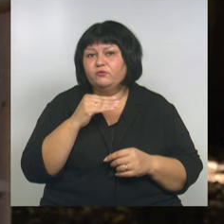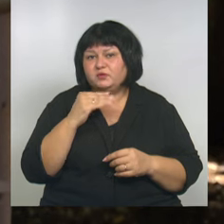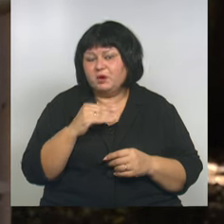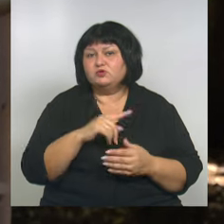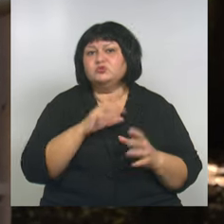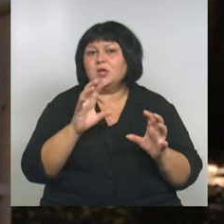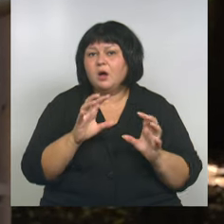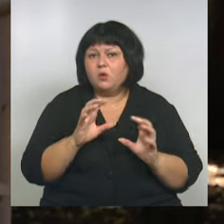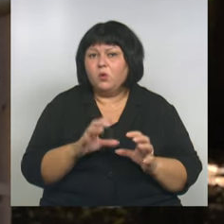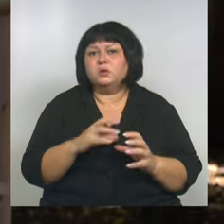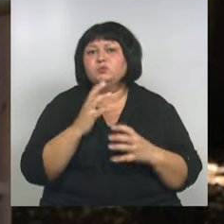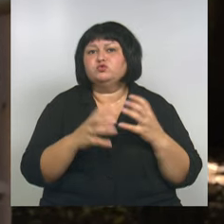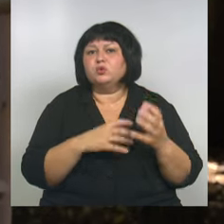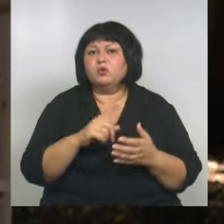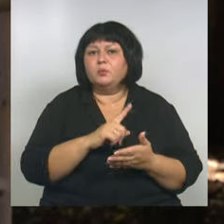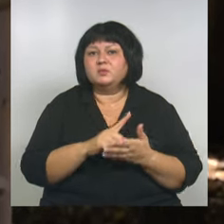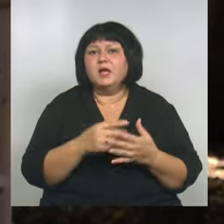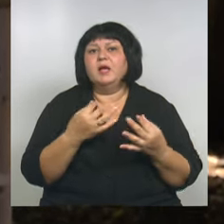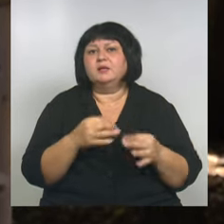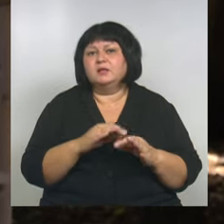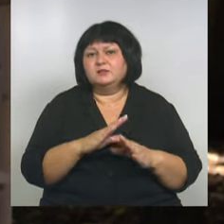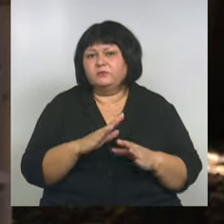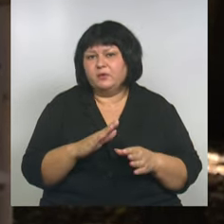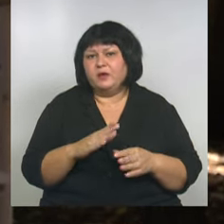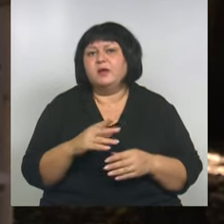обязательства Российской Федерации, не допуская малейшего отступления от них. Конституцию